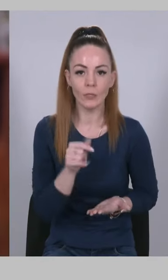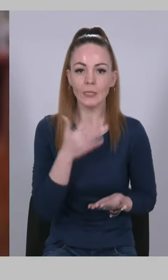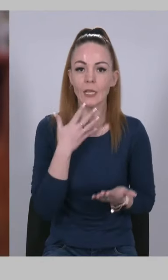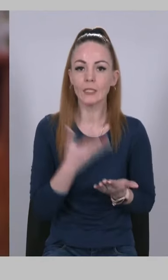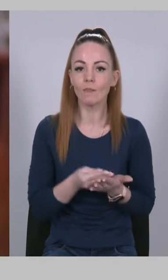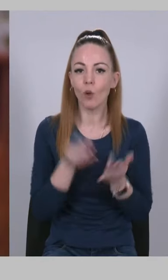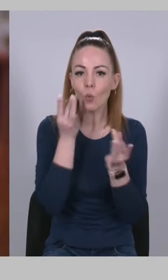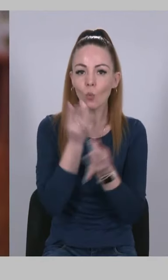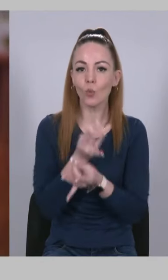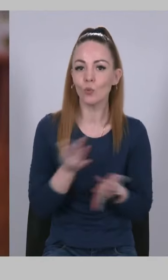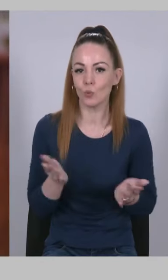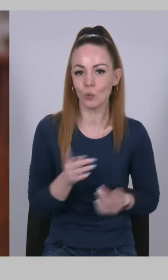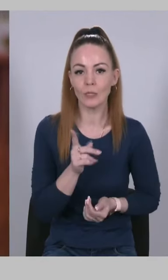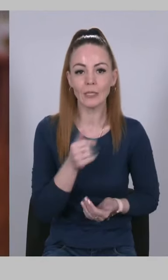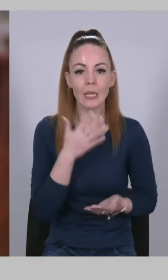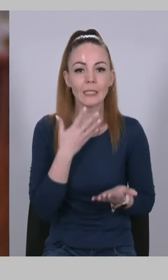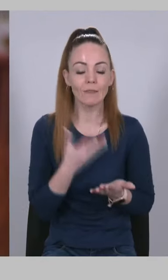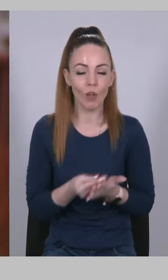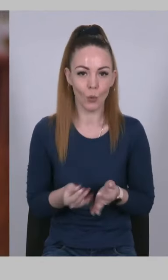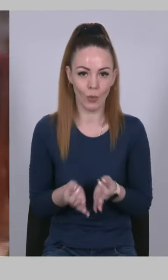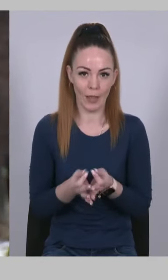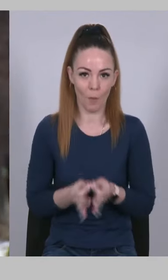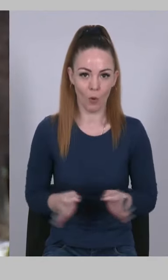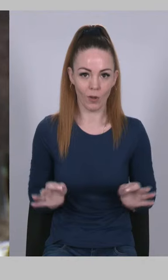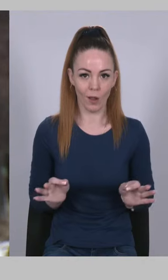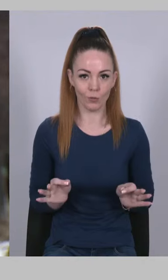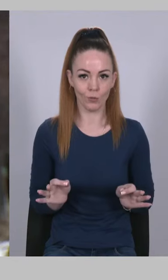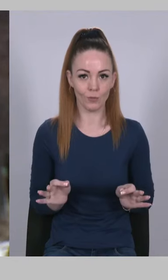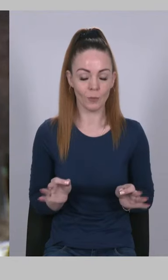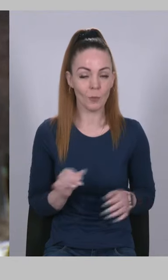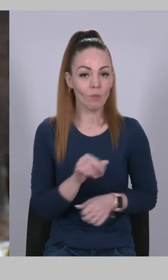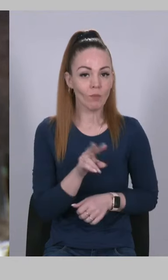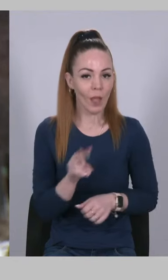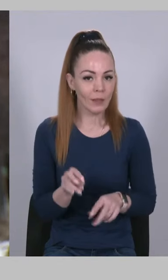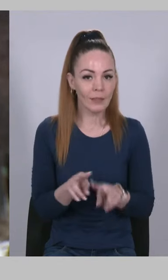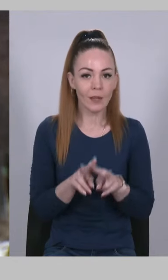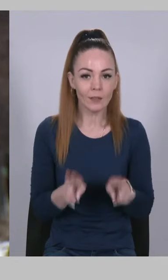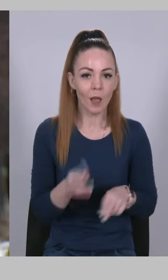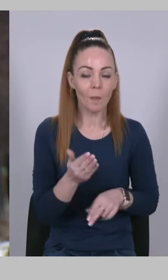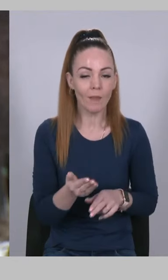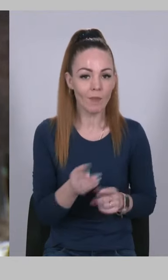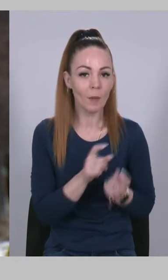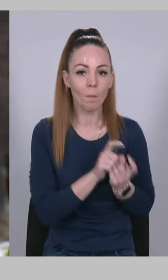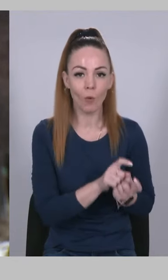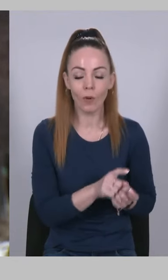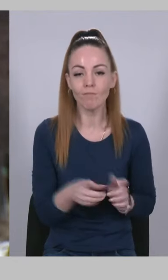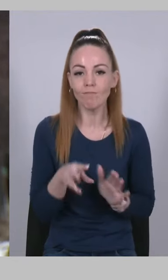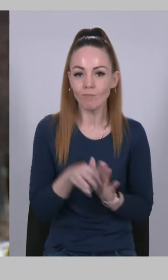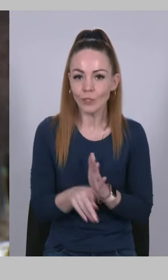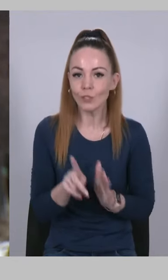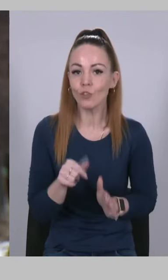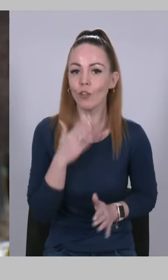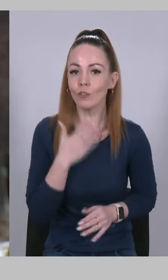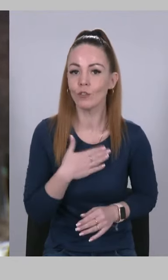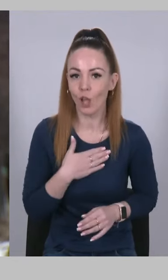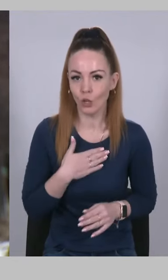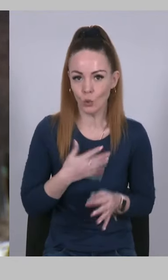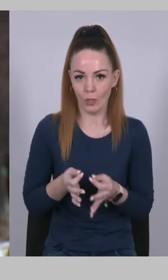культуру, за свою демократію. Але так само ви боретеся і за нашу демократію.